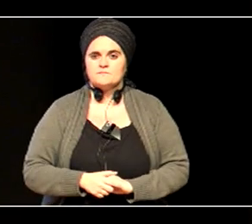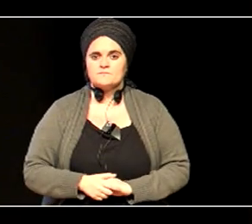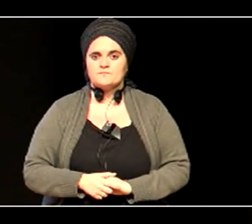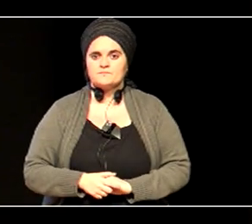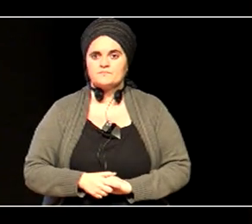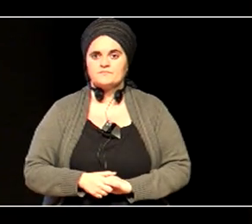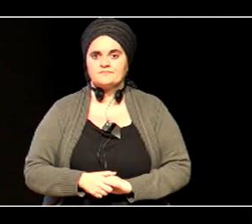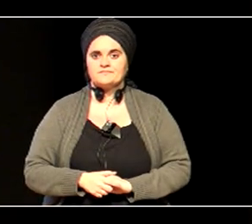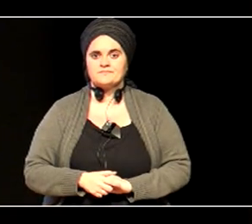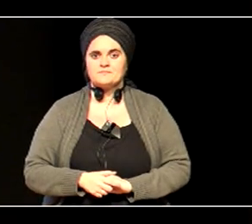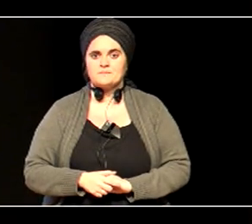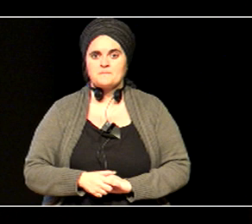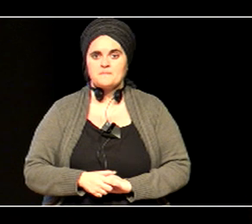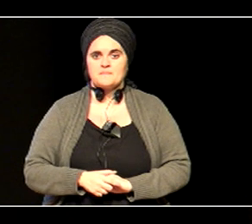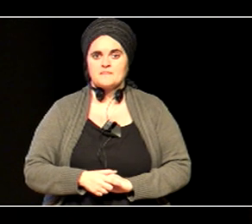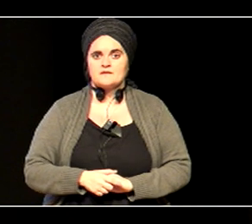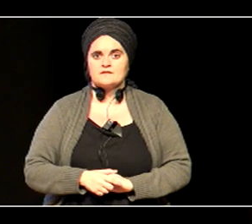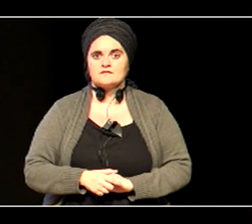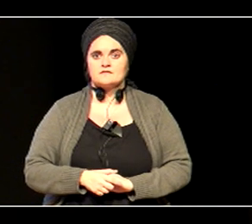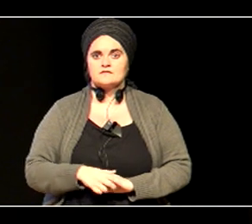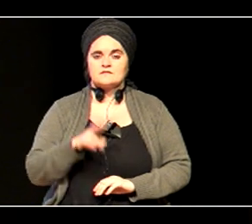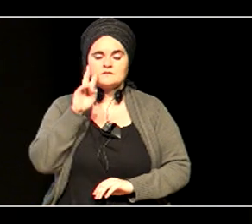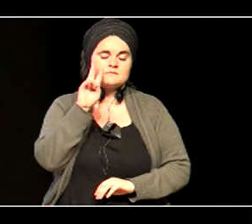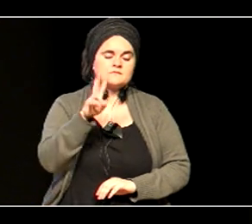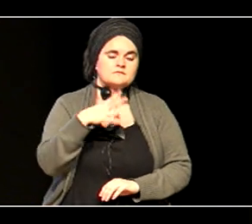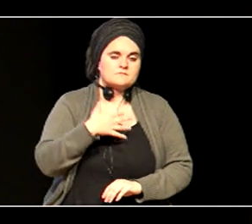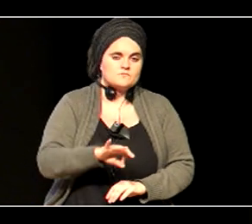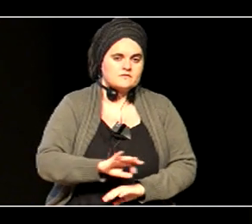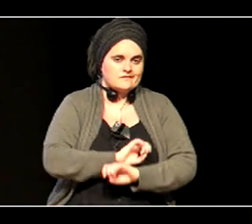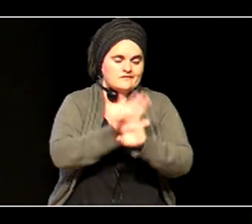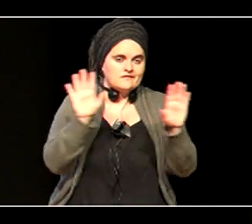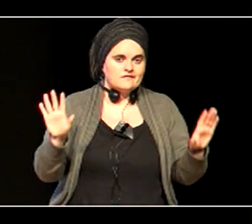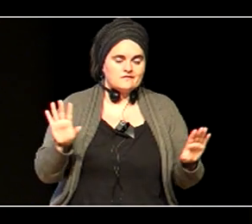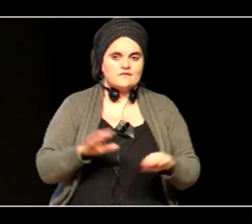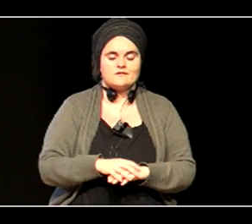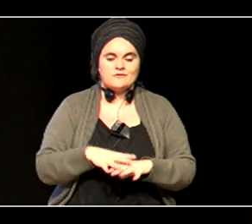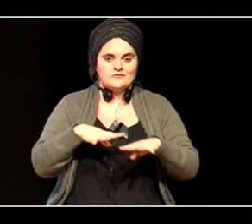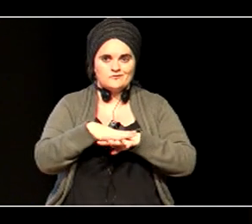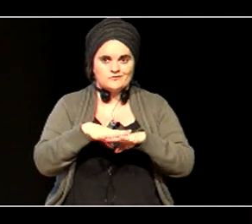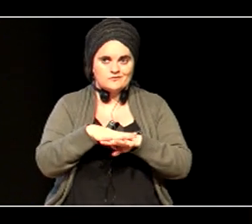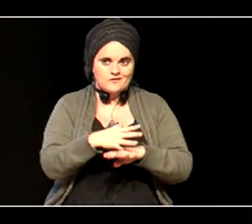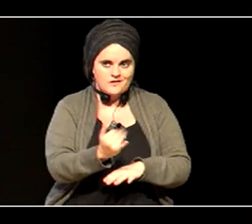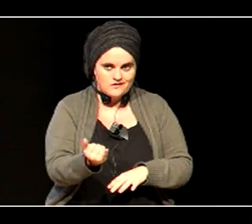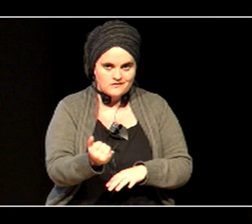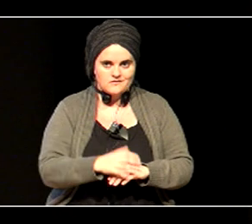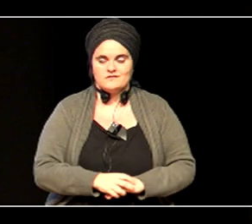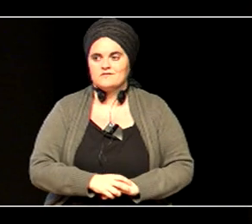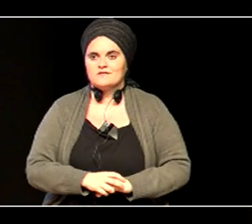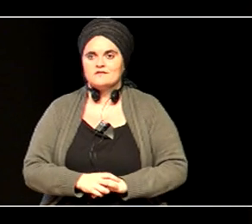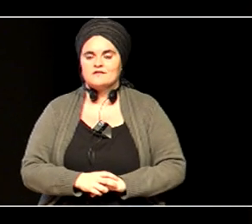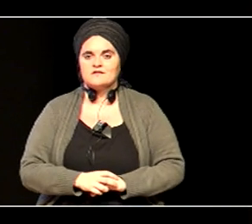bueno, ba, bai, ikos dezakegu egituraldetik, eta, badaukagula, bueno, hor, erantzun bandaukagula, baina,